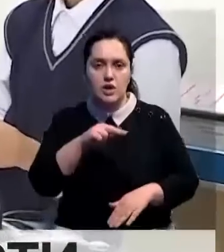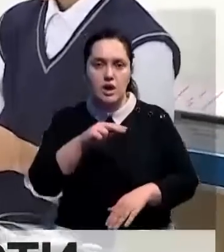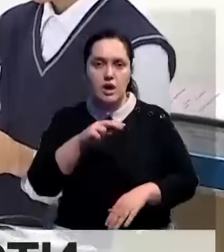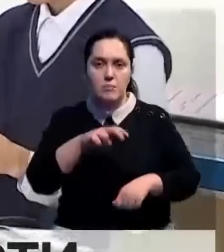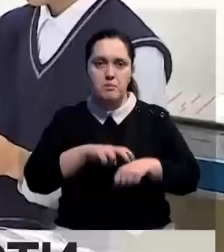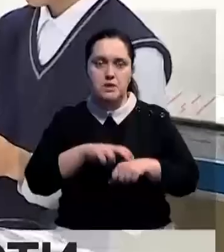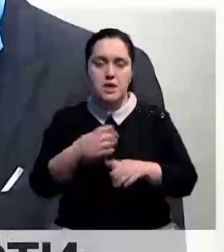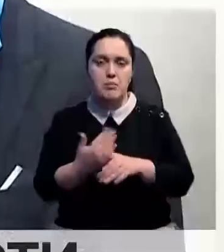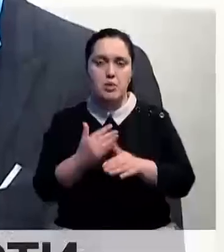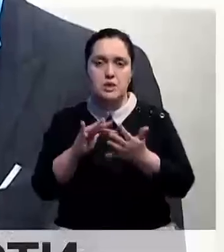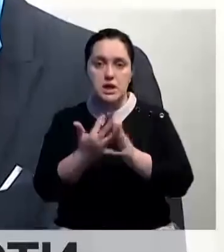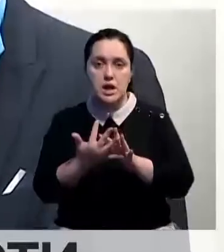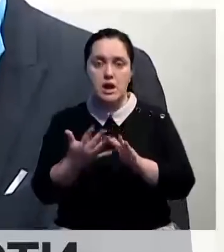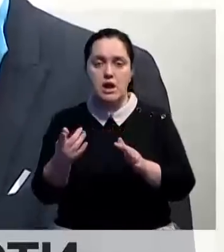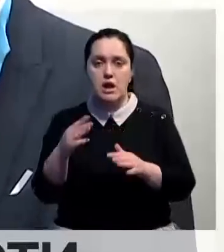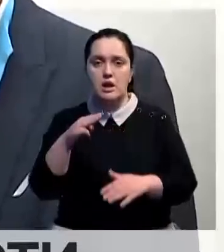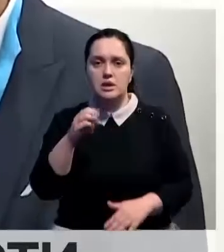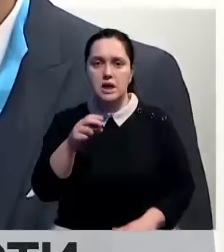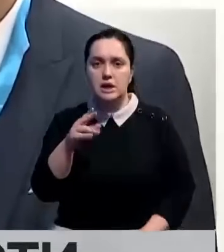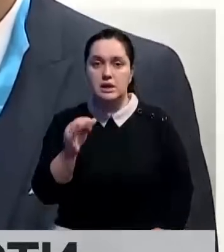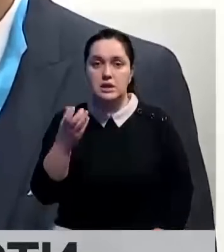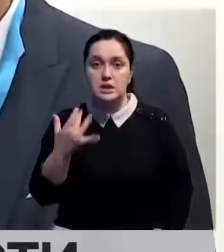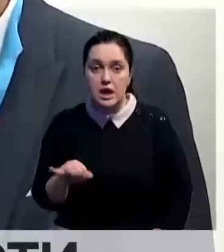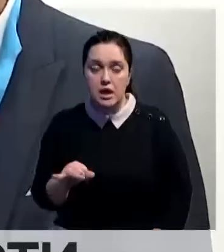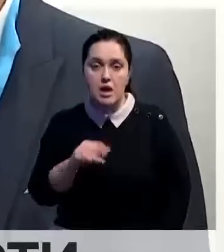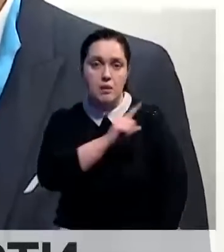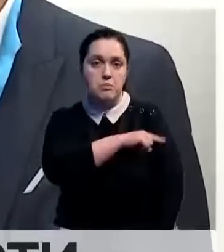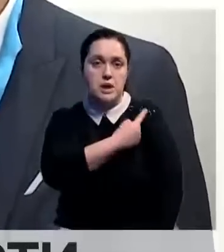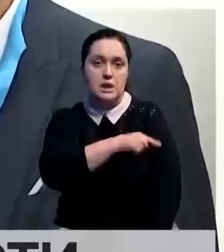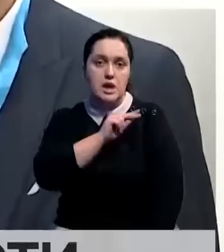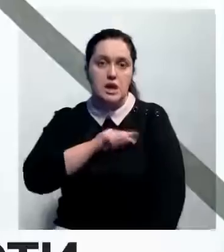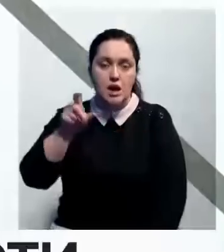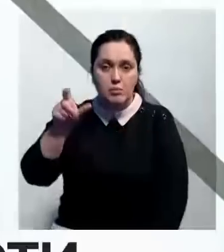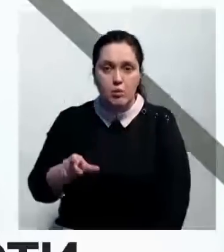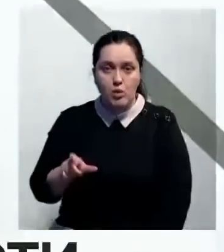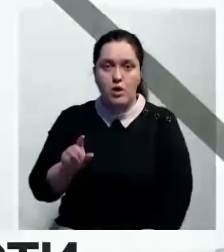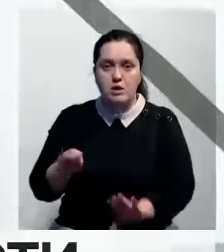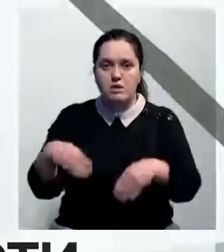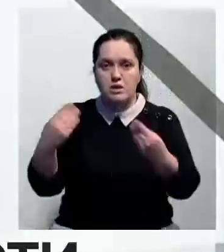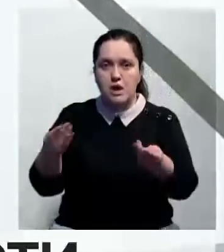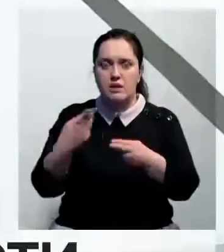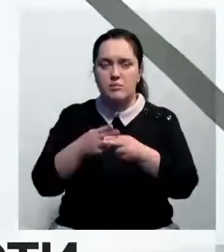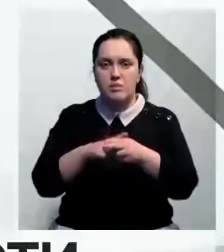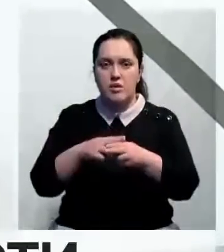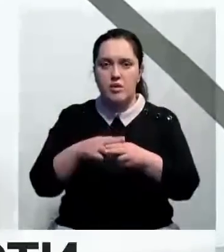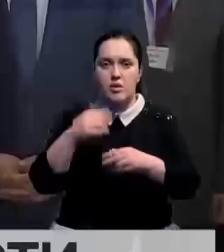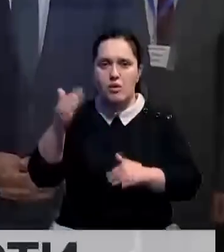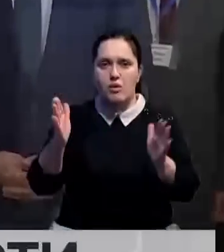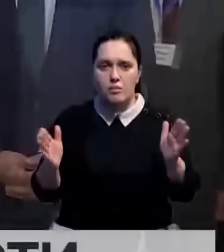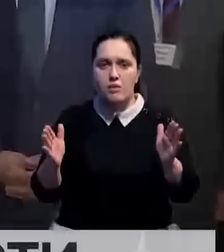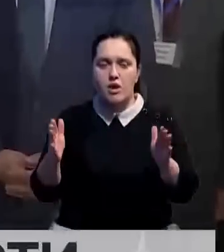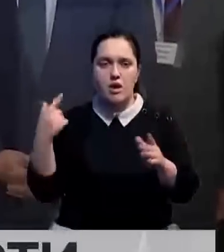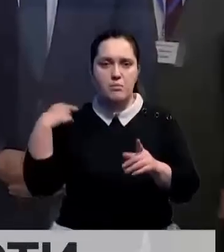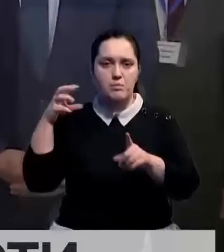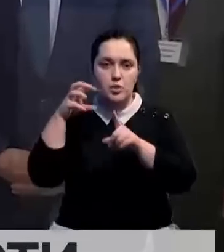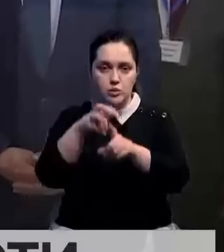помощи сельчанам. К примеру, в селе Талдысай медработникам выдали мобильный диагностический комплекс или фельдшерский